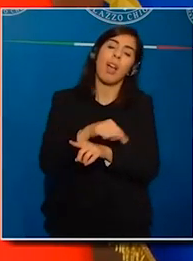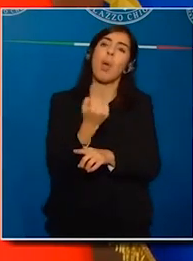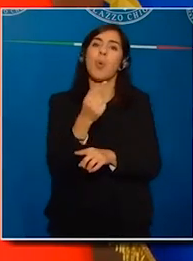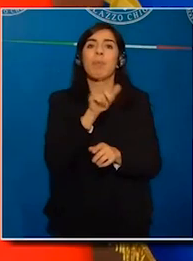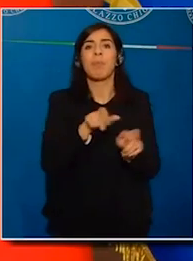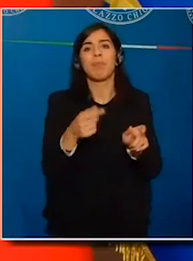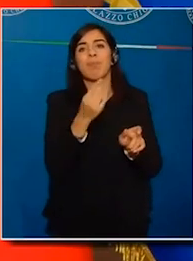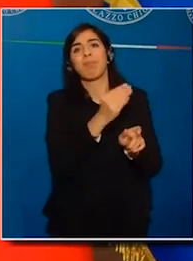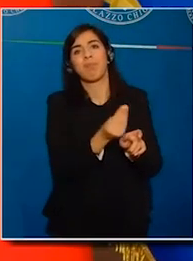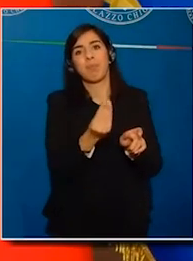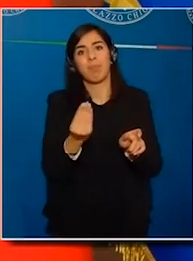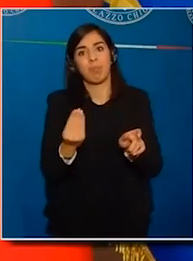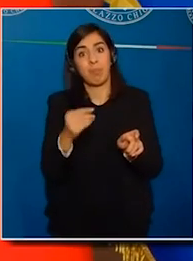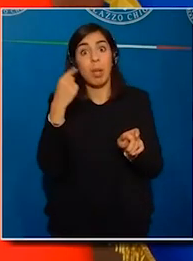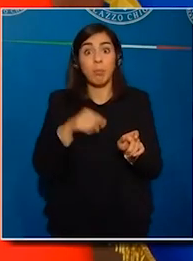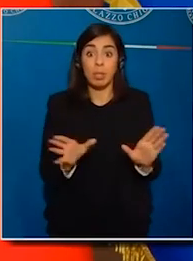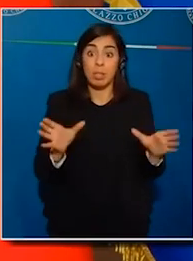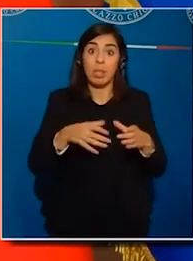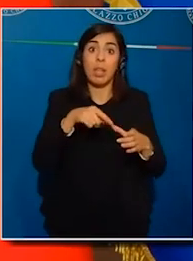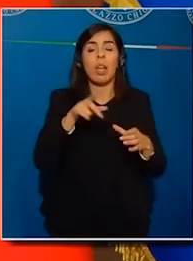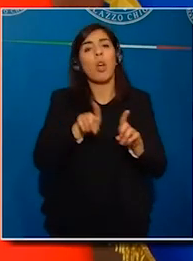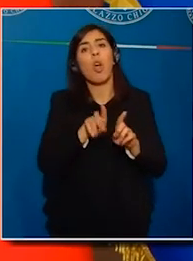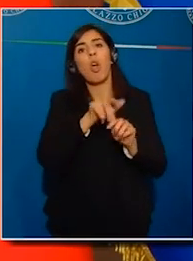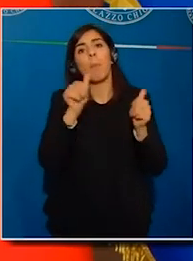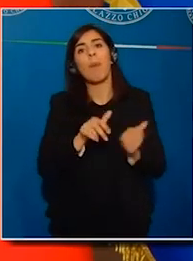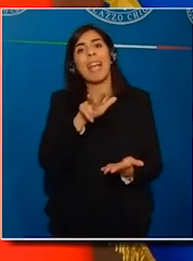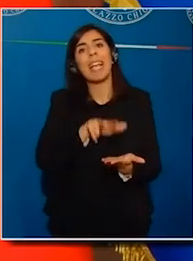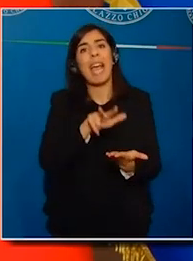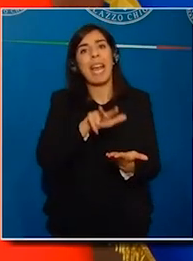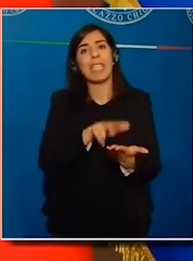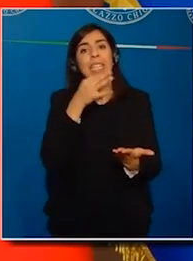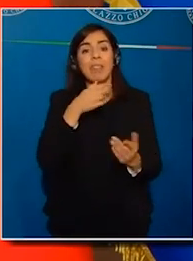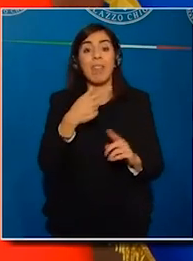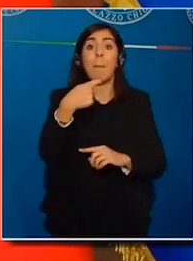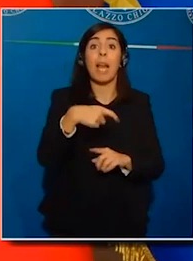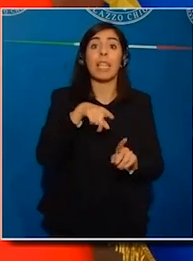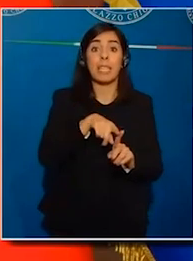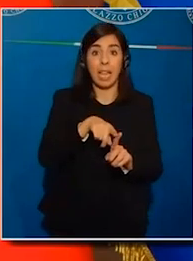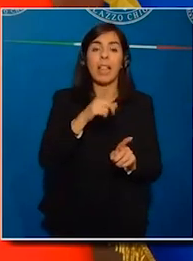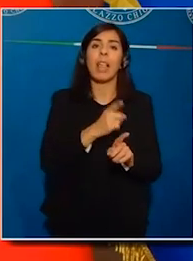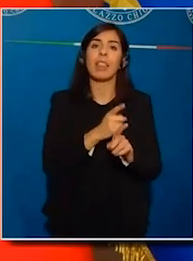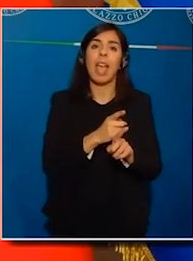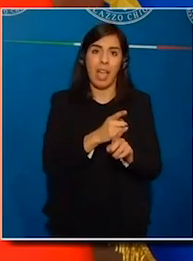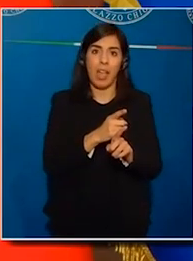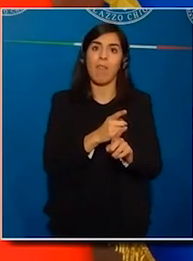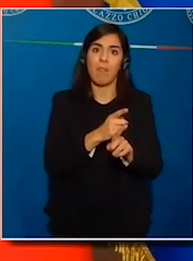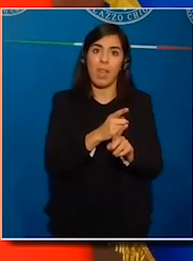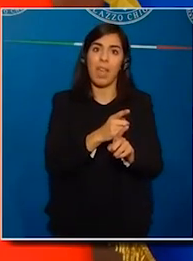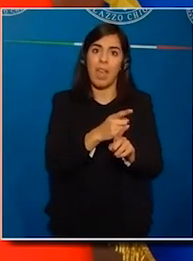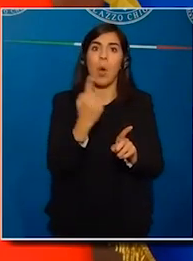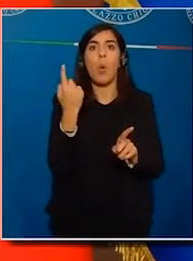garanzia, prevede che la Presidenza sia affidata a un esponente delle forze di opposizione.